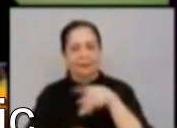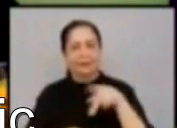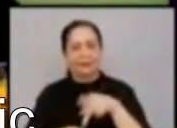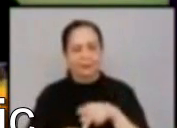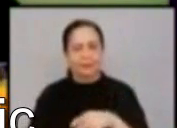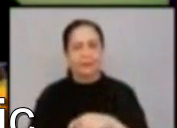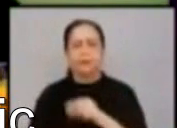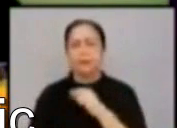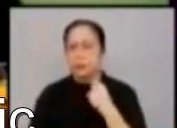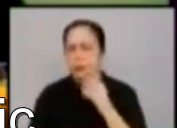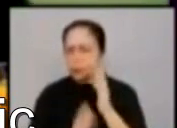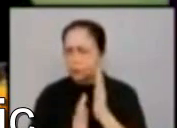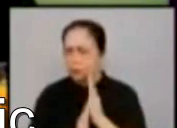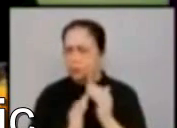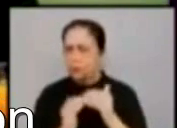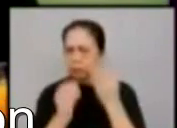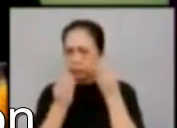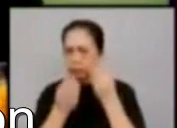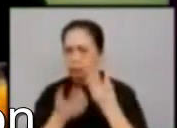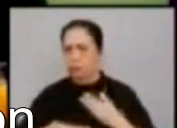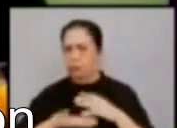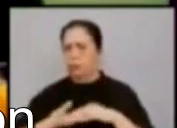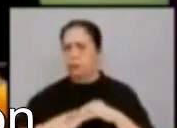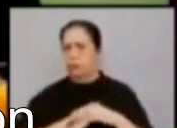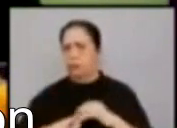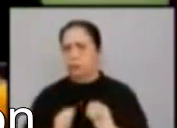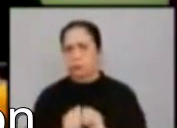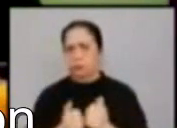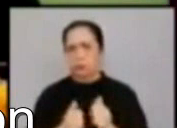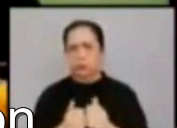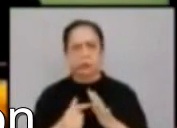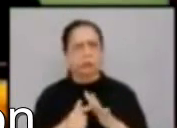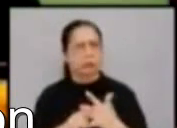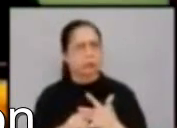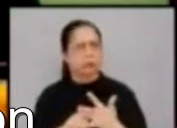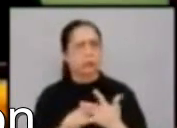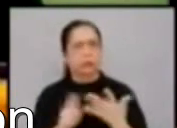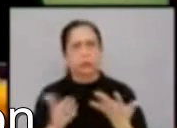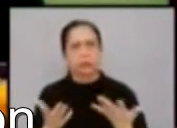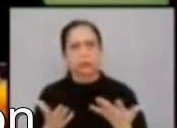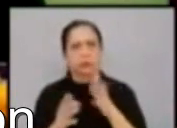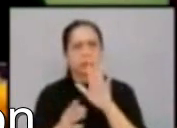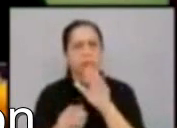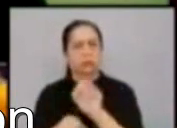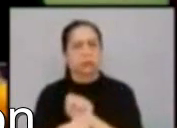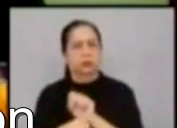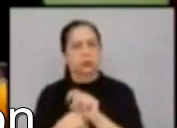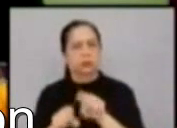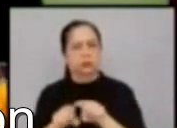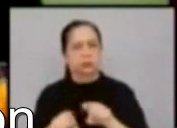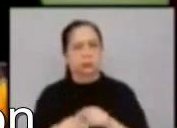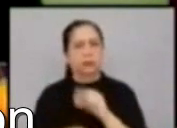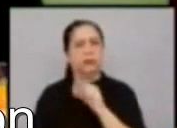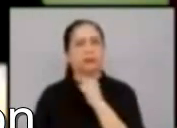bago po ang lahat, kwento nyo naman po kami, paano po nagsimula ang inyong karyer bilang isang pari?